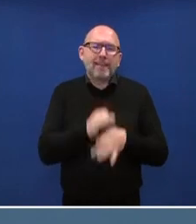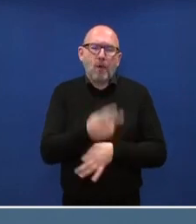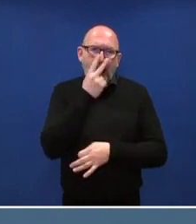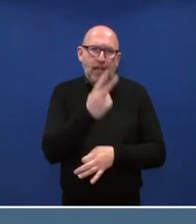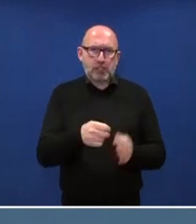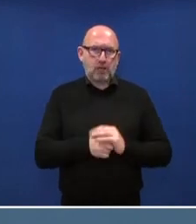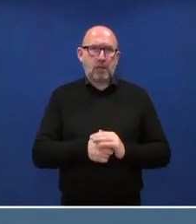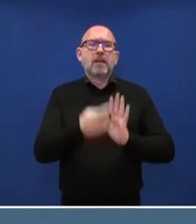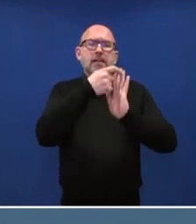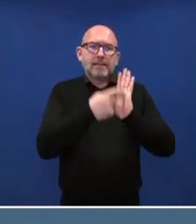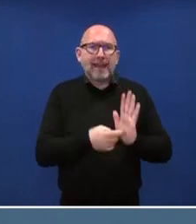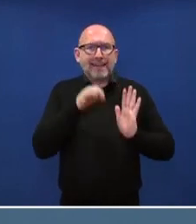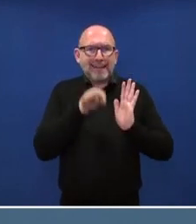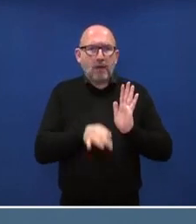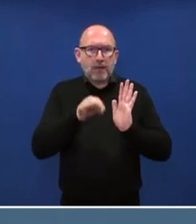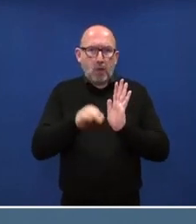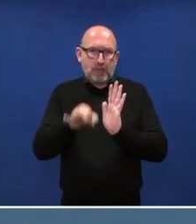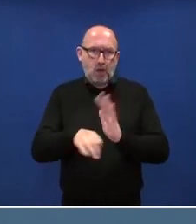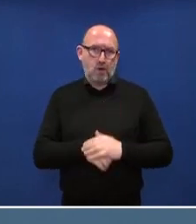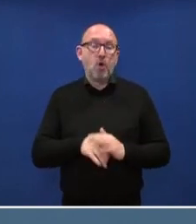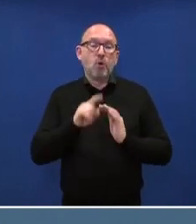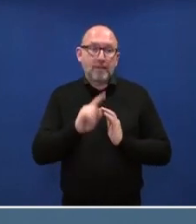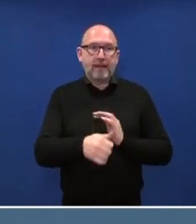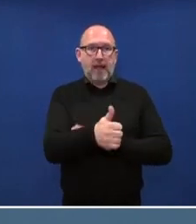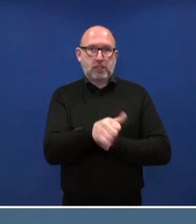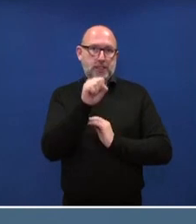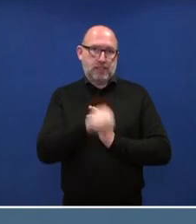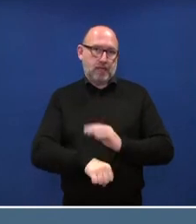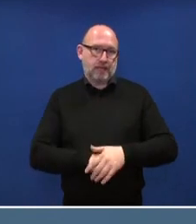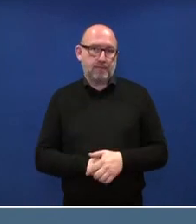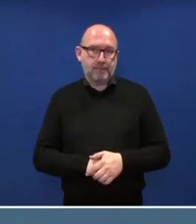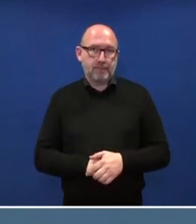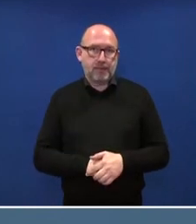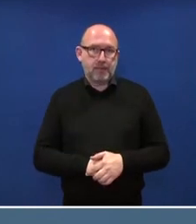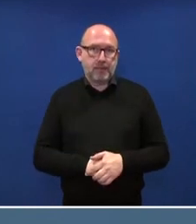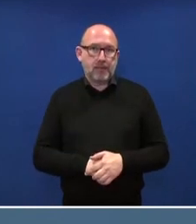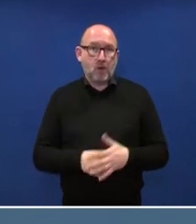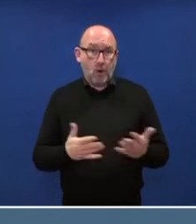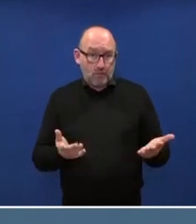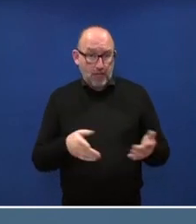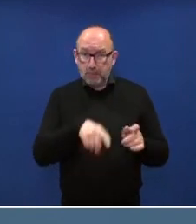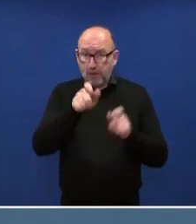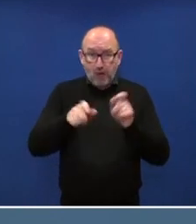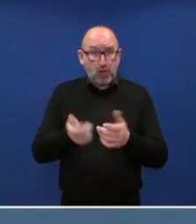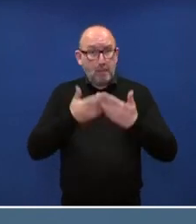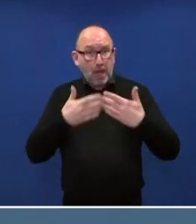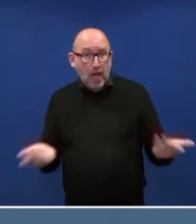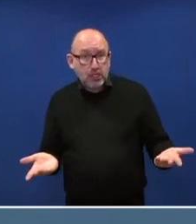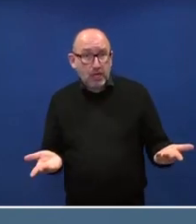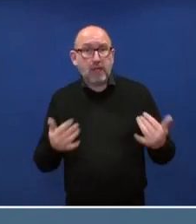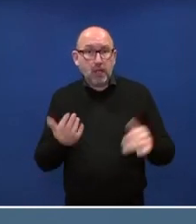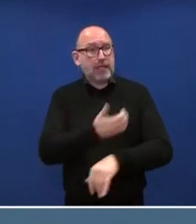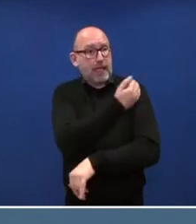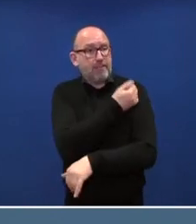unter welchen Kautelen das passiert und so weiter, um dann beurteilen zu können, ob das die eventuelle Bereitschaft der Bevölkerung, sich impfen zu lassen,